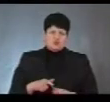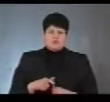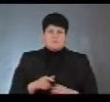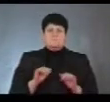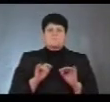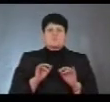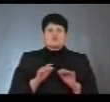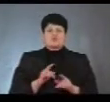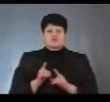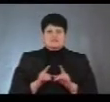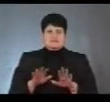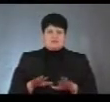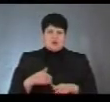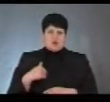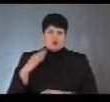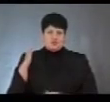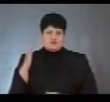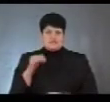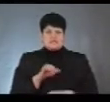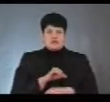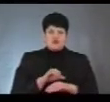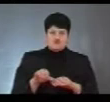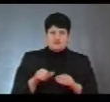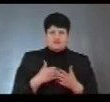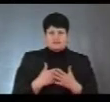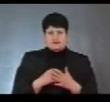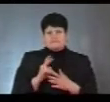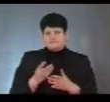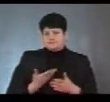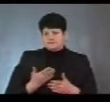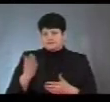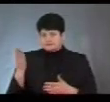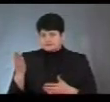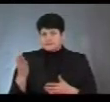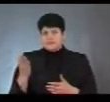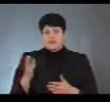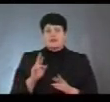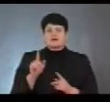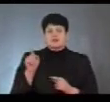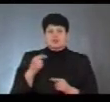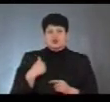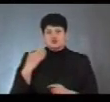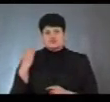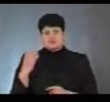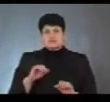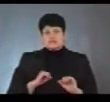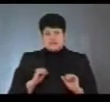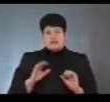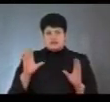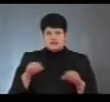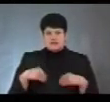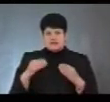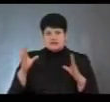процедури зміни місця голосування, кордоном, які люди знаходяться, як їм проголосувати за кордоном. я стараюся давати всім